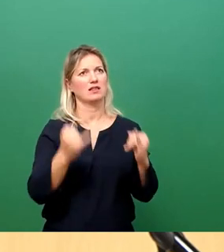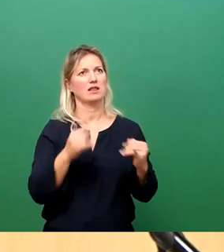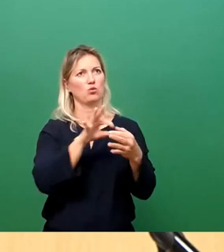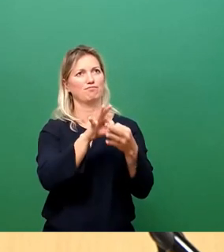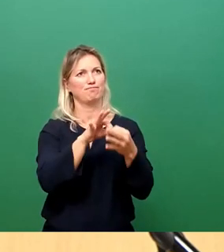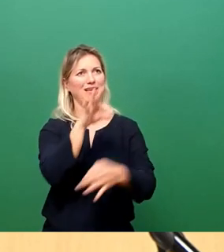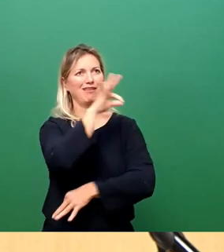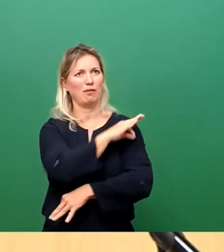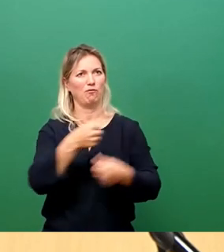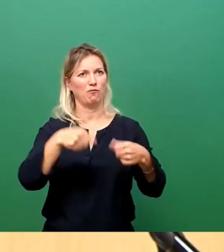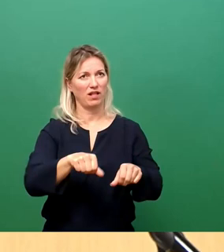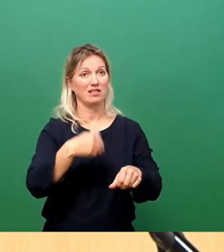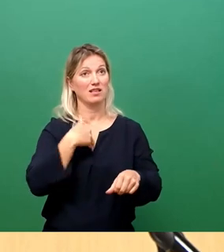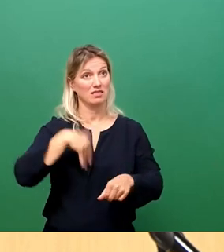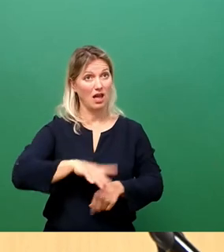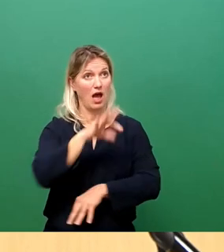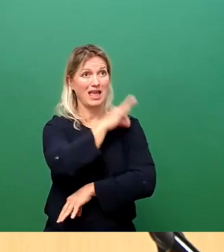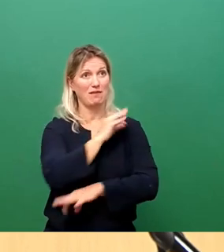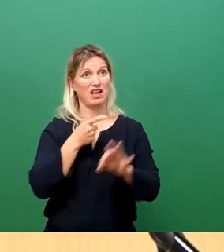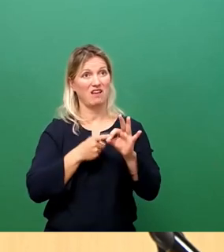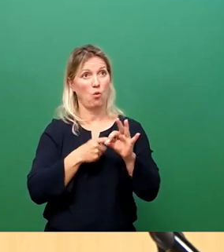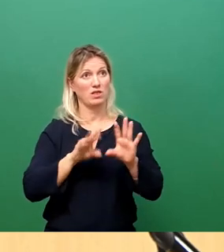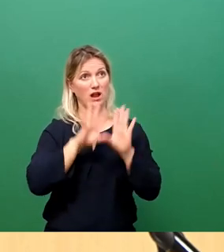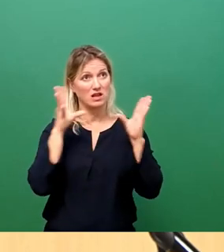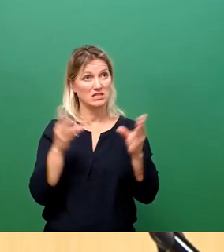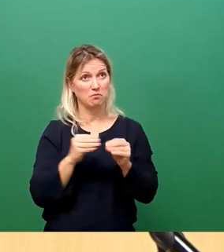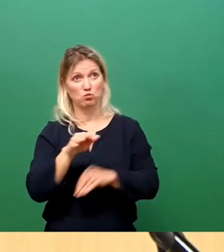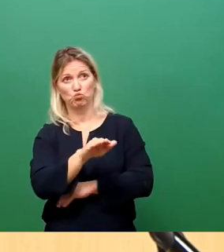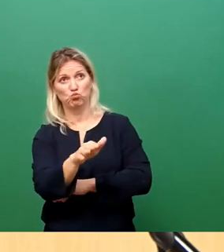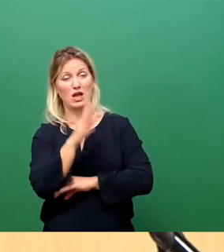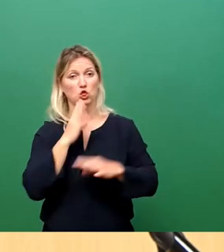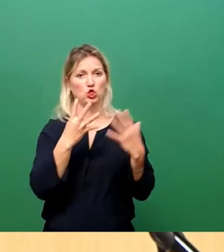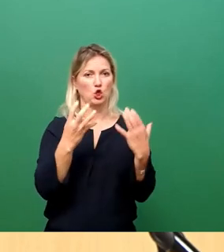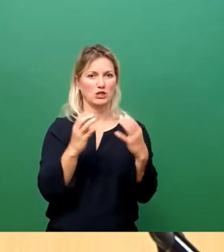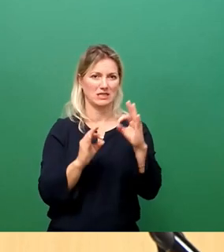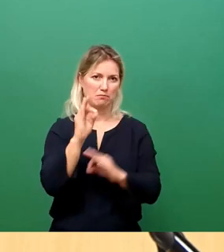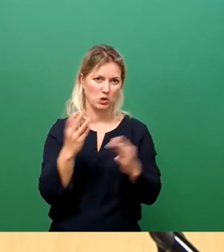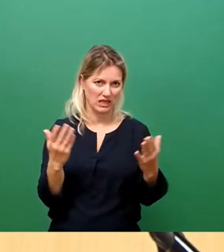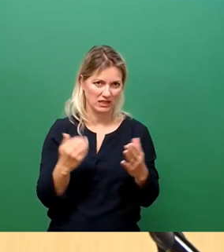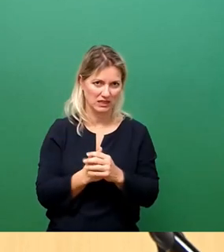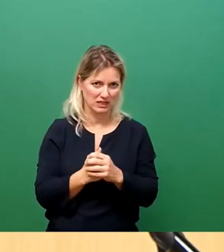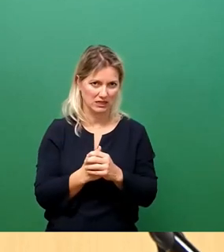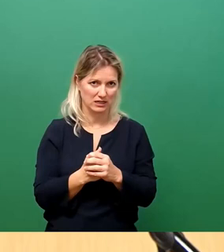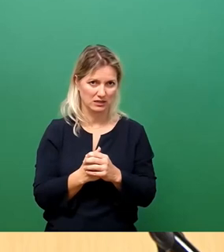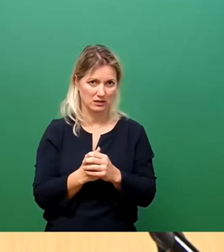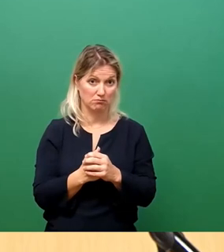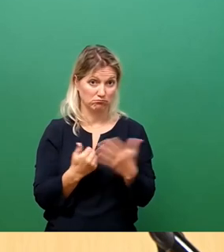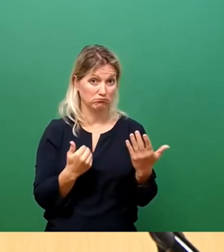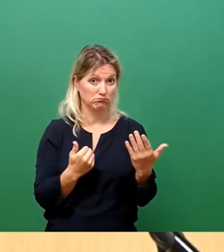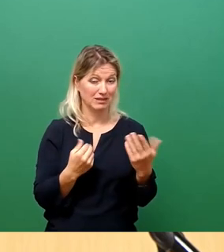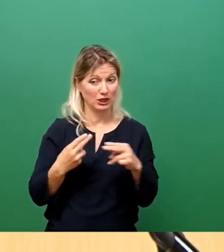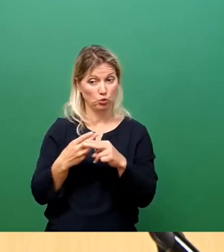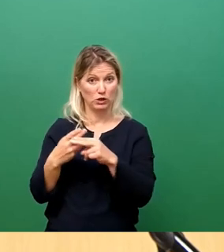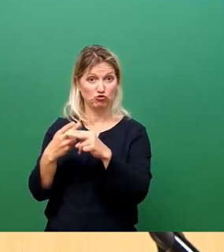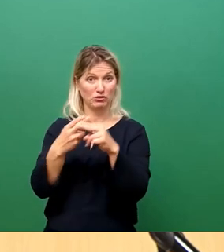uns im Haus eine Impfquote von insgesamt rund 90 Prozent erreicht. Das ist deutlich über dem Durchschnitt der